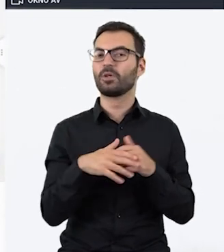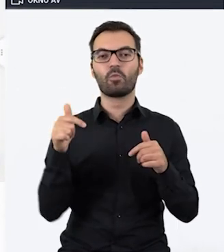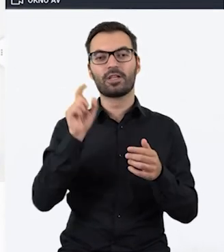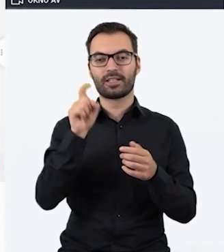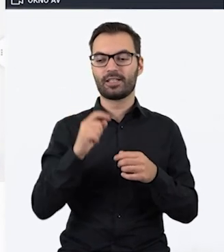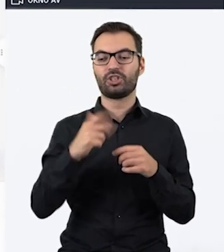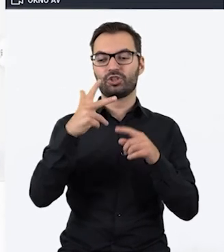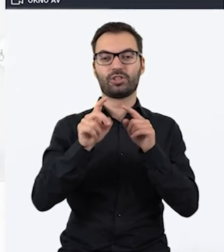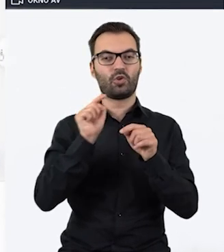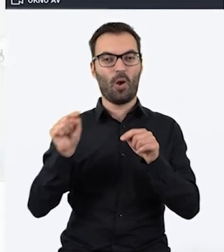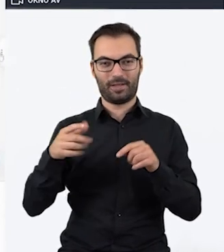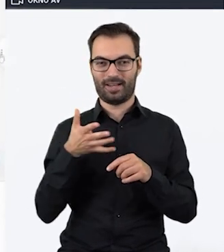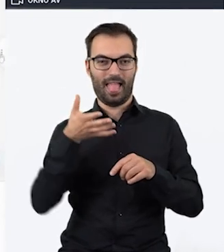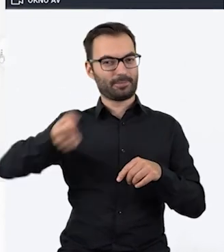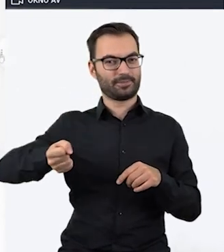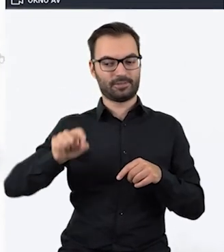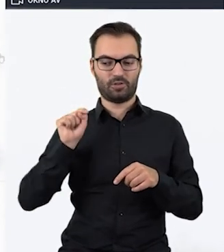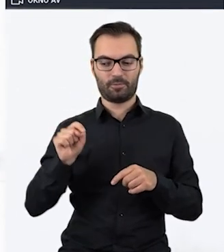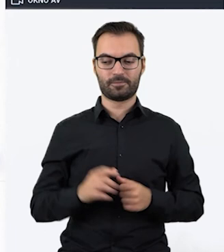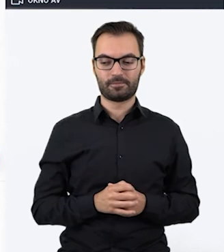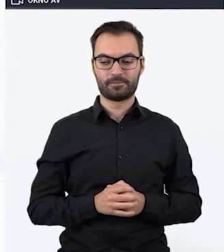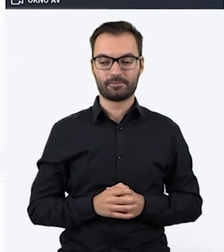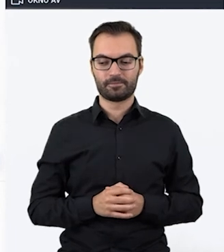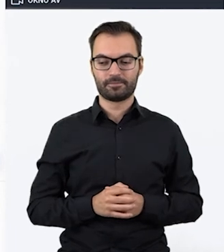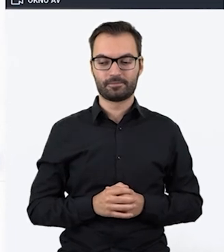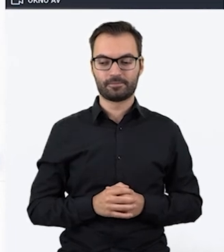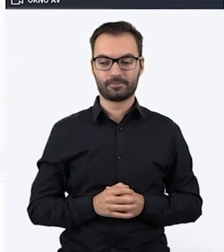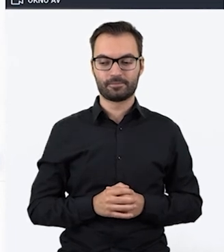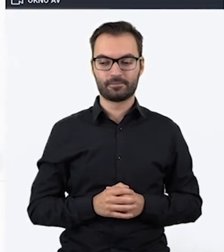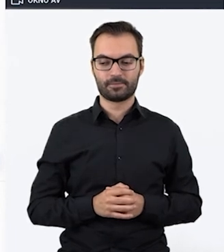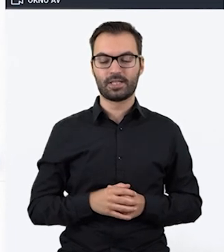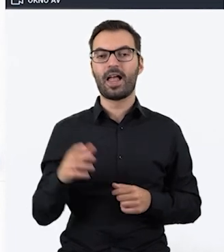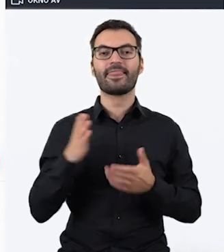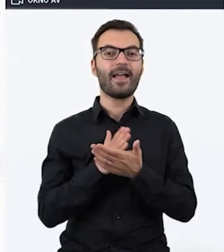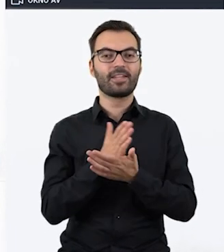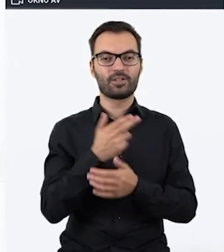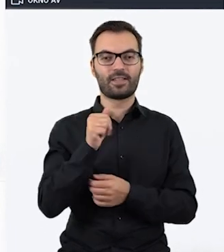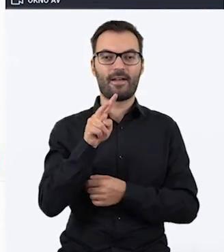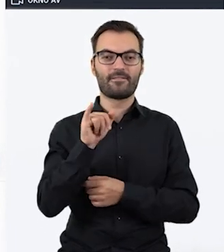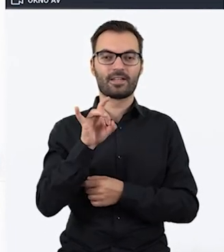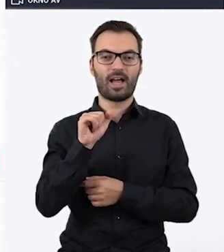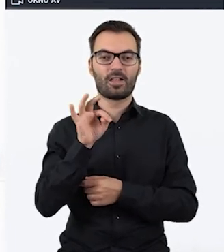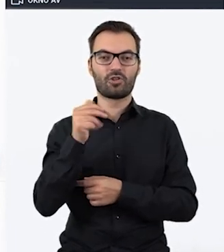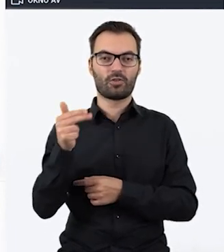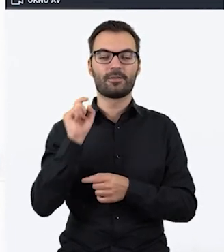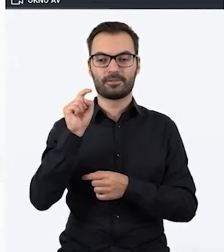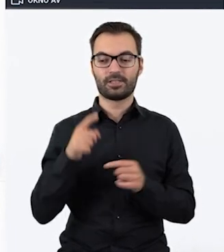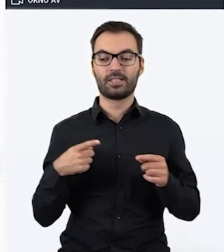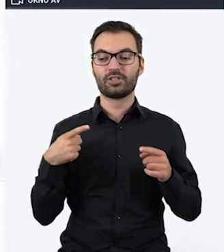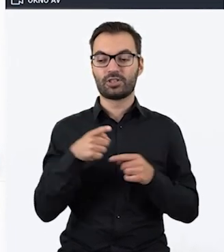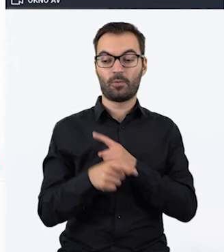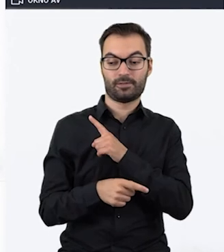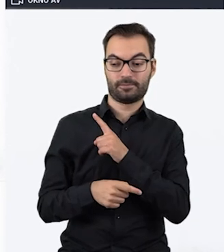trzy kropeczki tu z prawej strony, należy kliknąć navigation i wybrać tę strzałeczkę. Ta